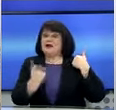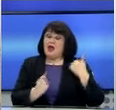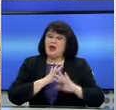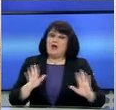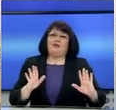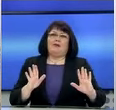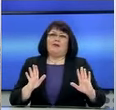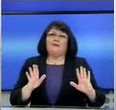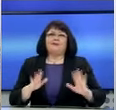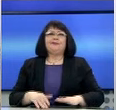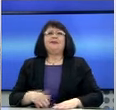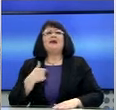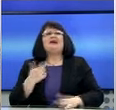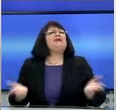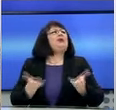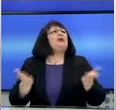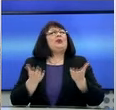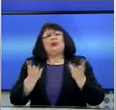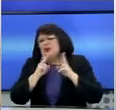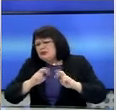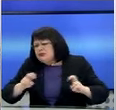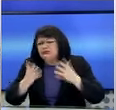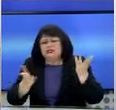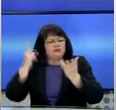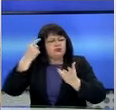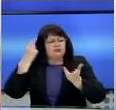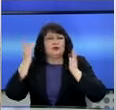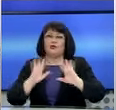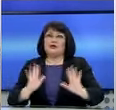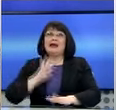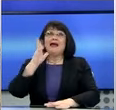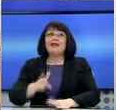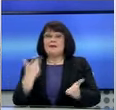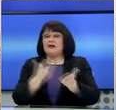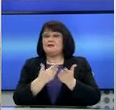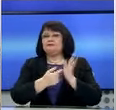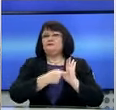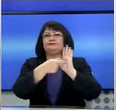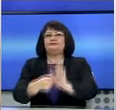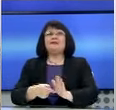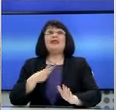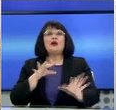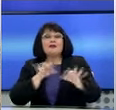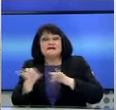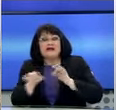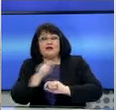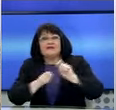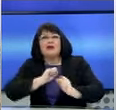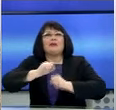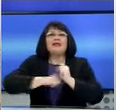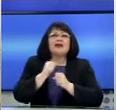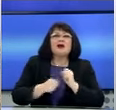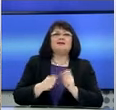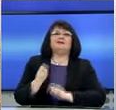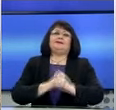σε αόριστες και ανούσεις αναζητήσεις και αναλύσεις. Είπαμε και κάθε μέρα επιβεβαιώνουμε τη βούλησή μας για σχέδιο, για δράση,